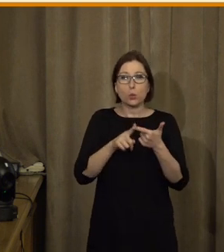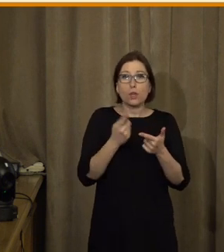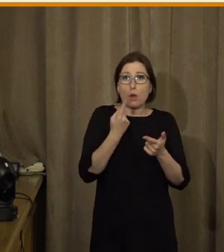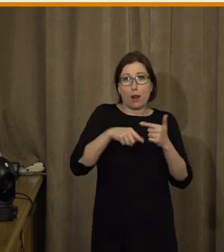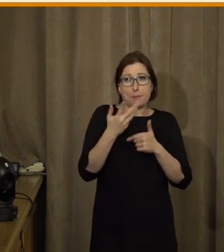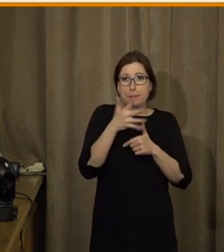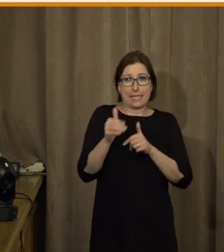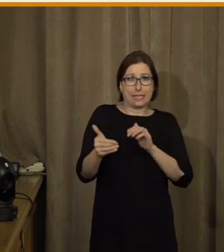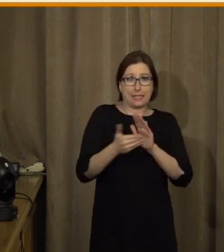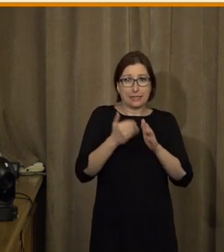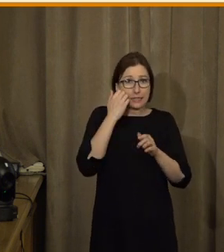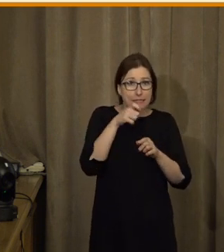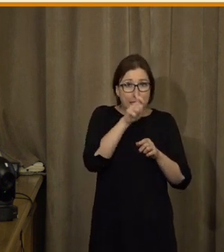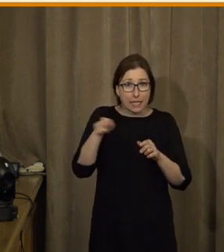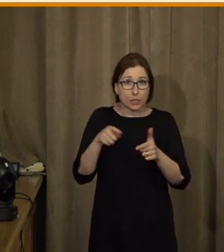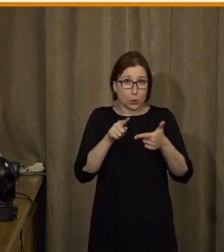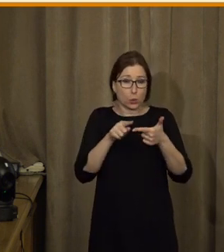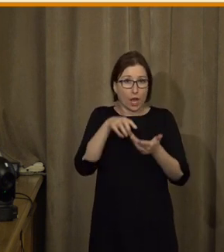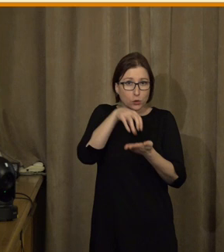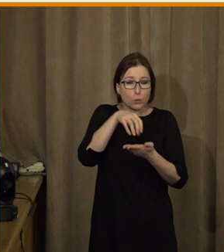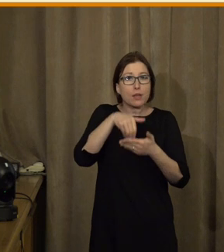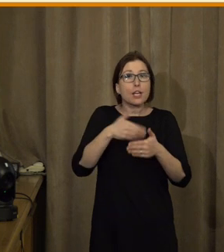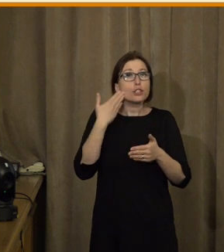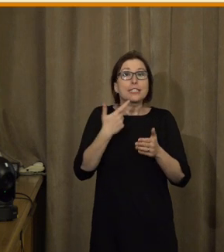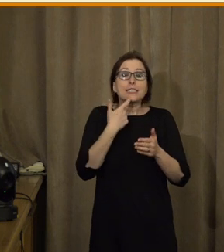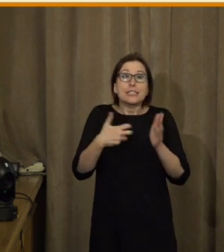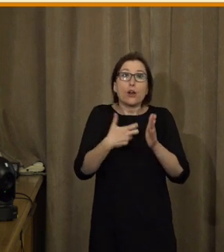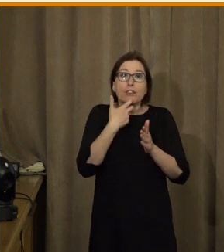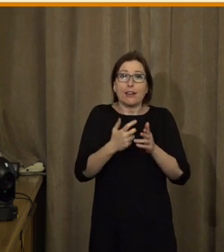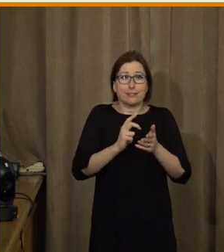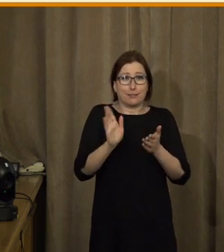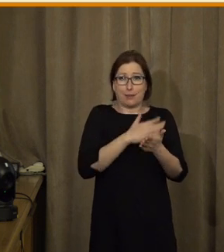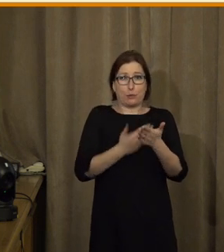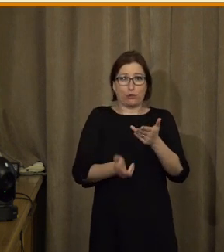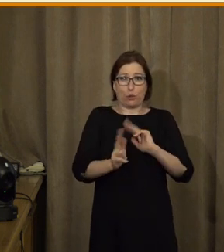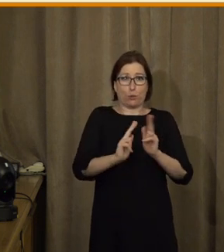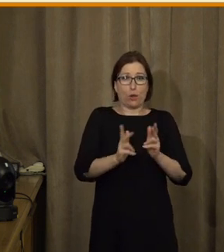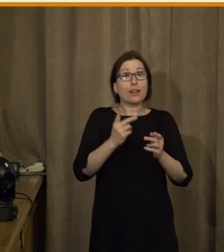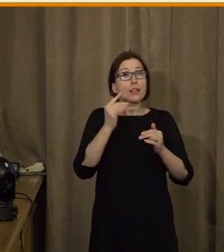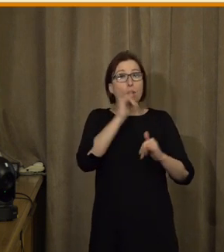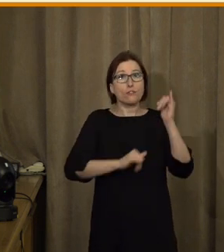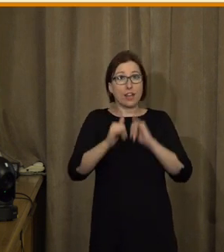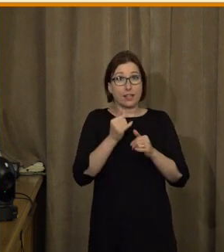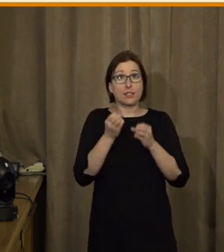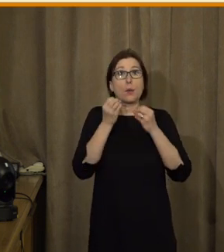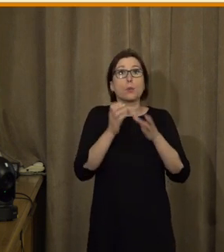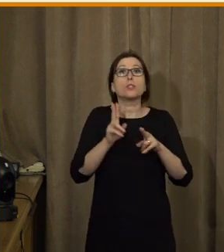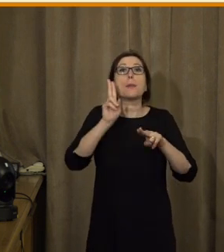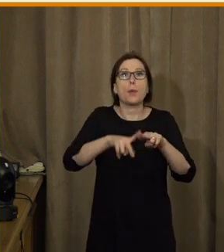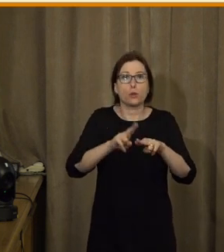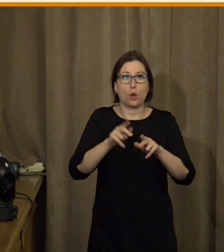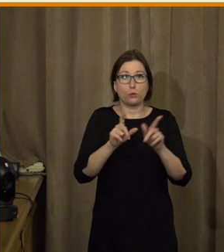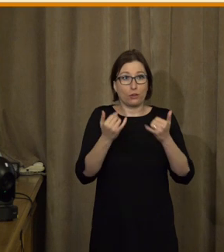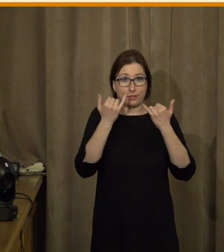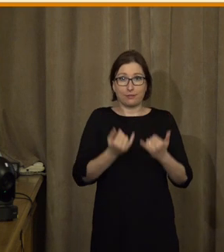milionů v České republice, kteří český znakový jazyk nepotřebují, kteří si dnešní sympózium pustí až ze záznamu,